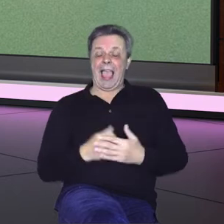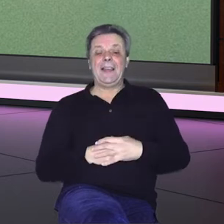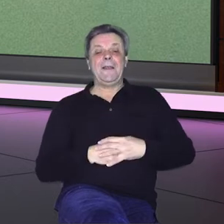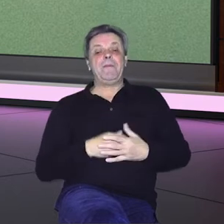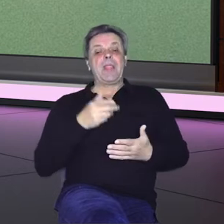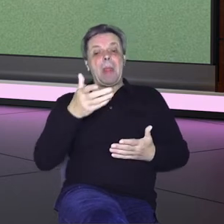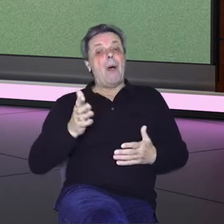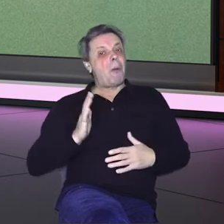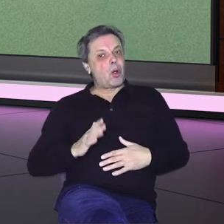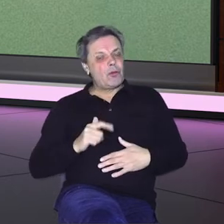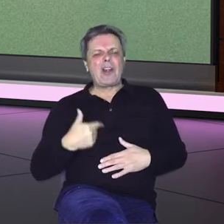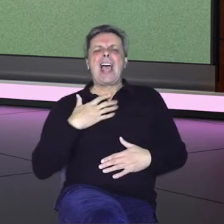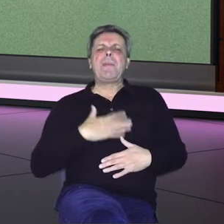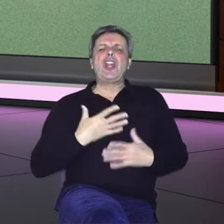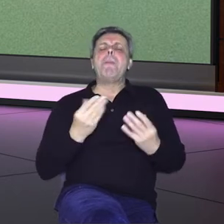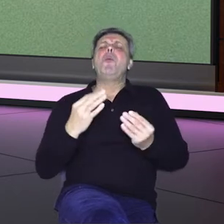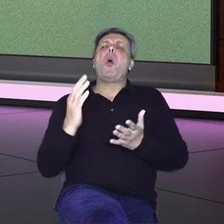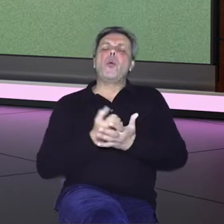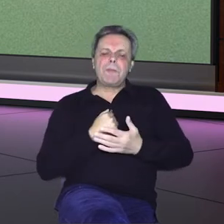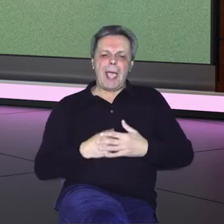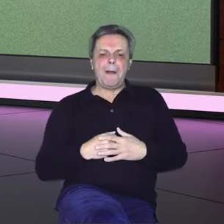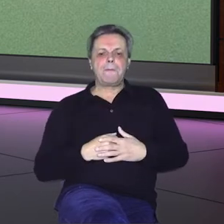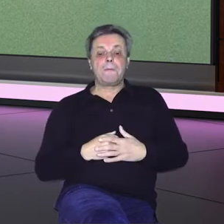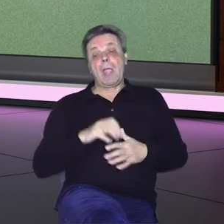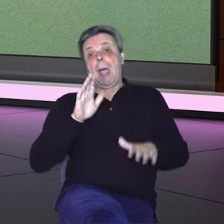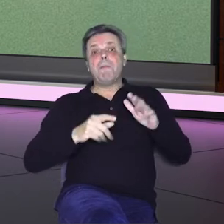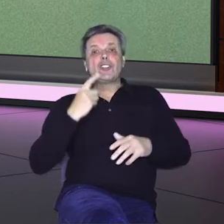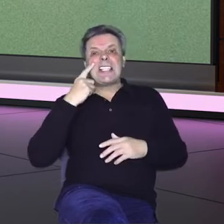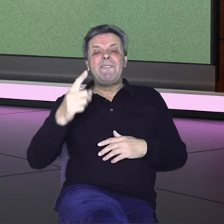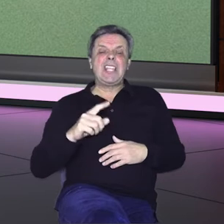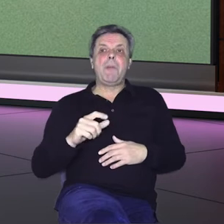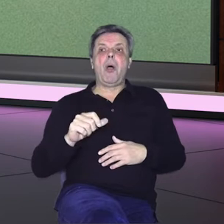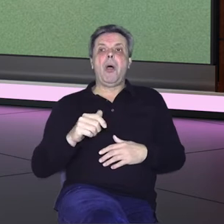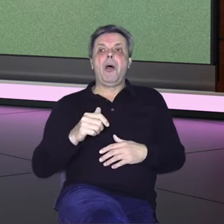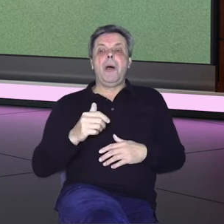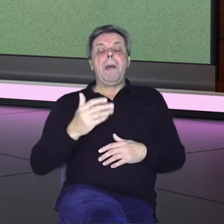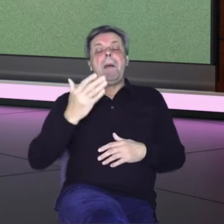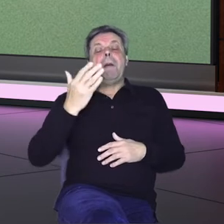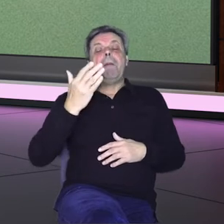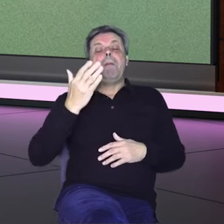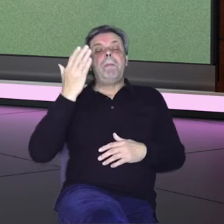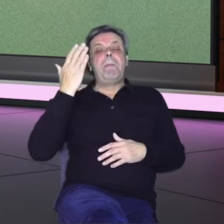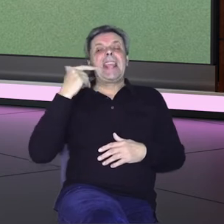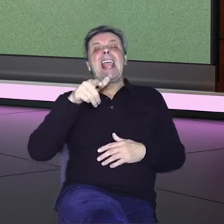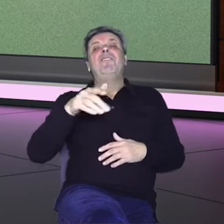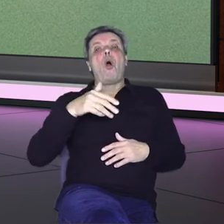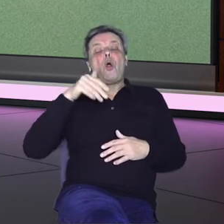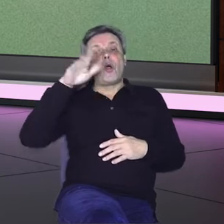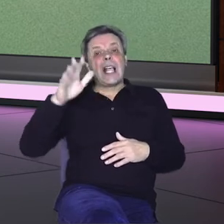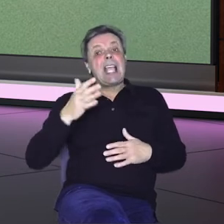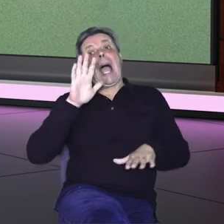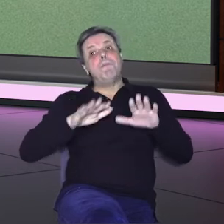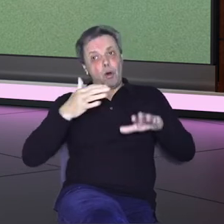lijepa na ovom gostovanju. Želim ti puno uspjeha. Hvala. Možda se i vidimo još prije odlaska. A možda i ovdje mi ja malo